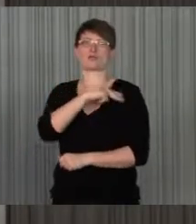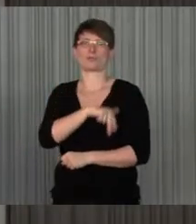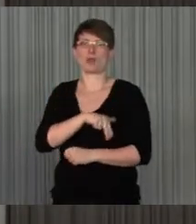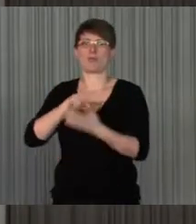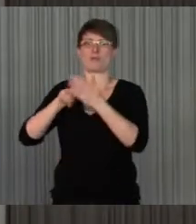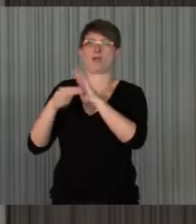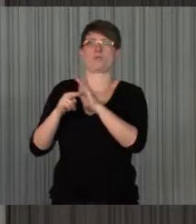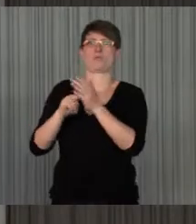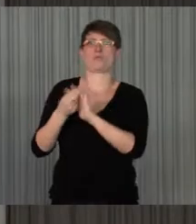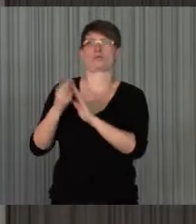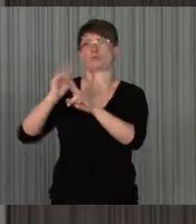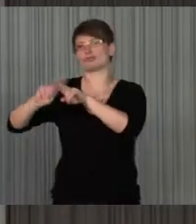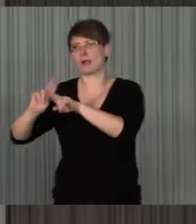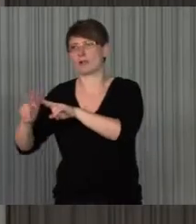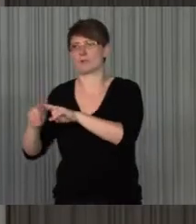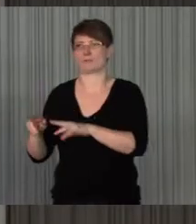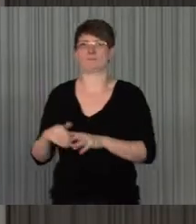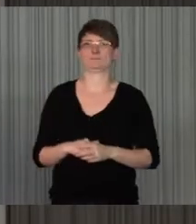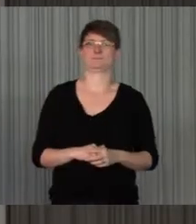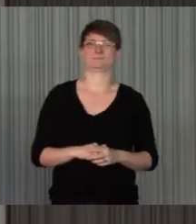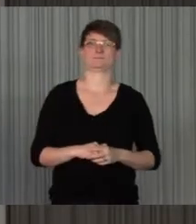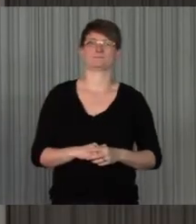und Ähnliches.